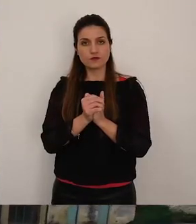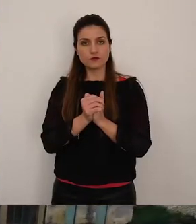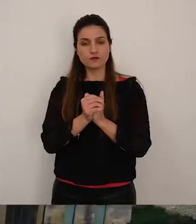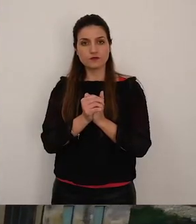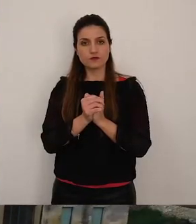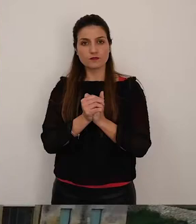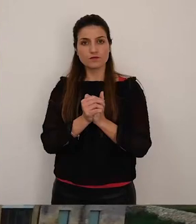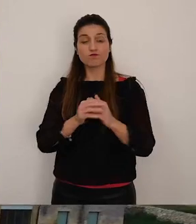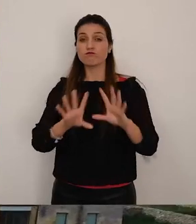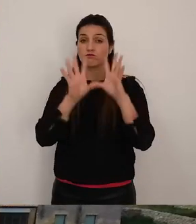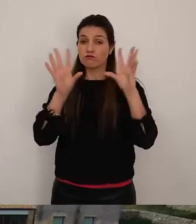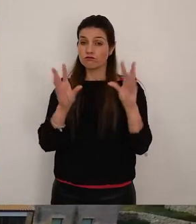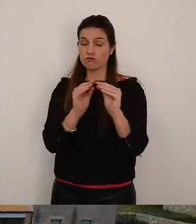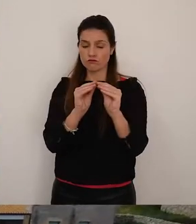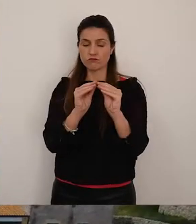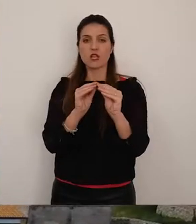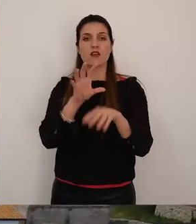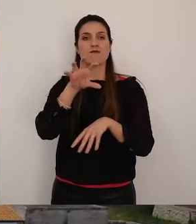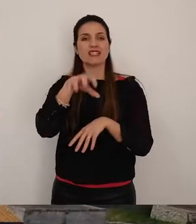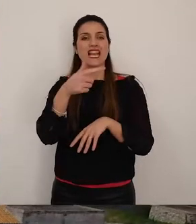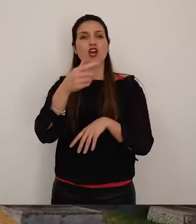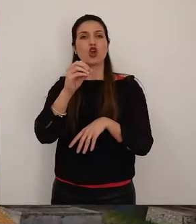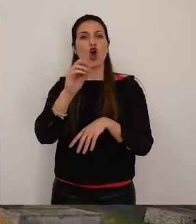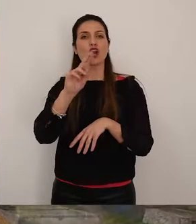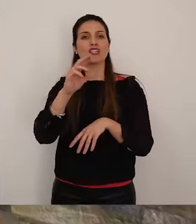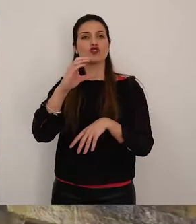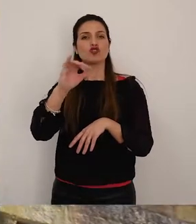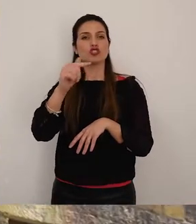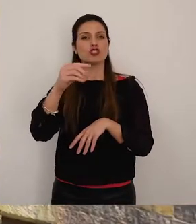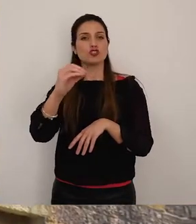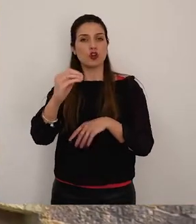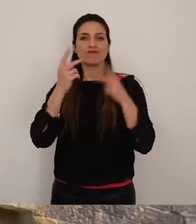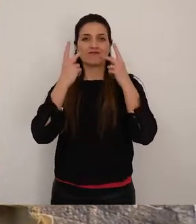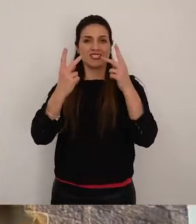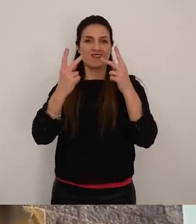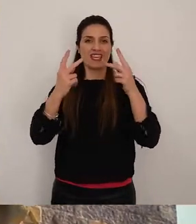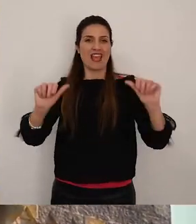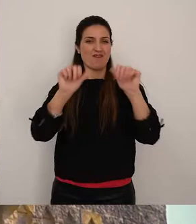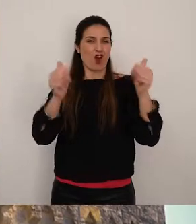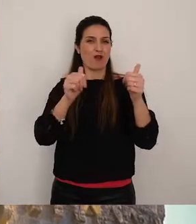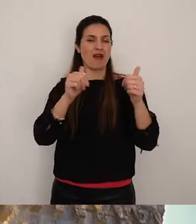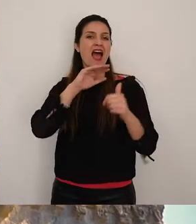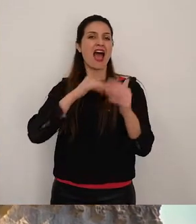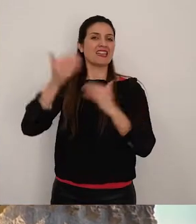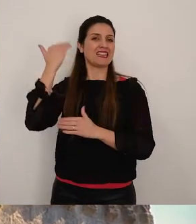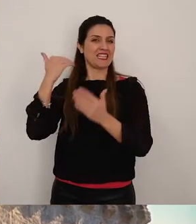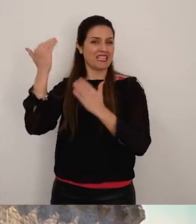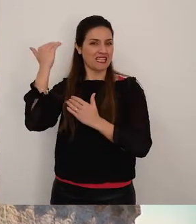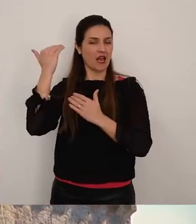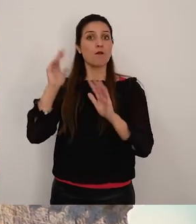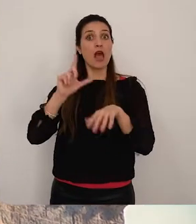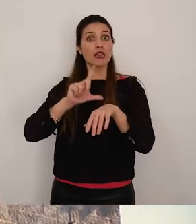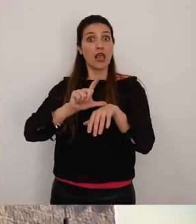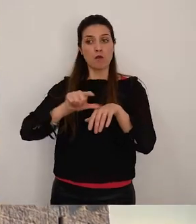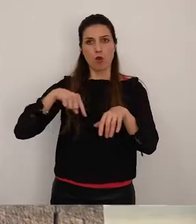il complesso masserizio di torcito ha un'architettura visibilmente molto antica anche se risulta ben conservata nel